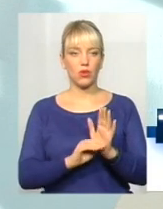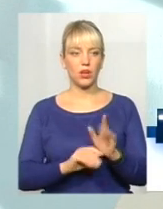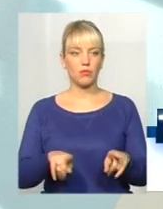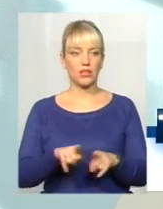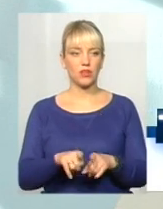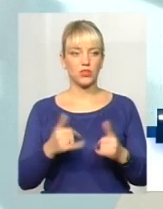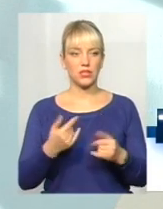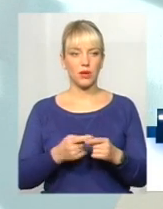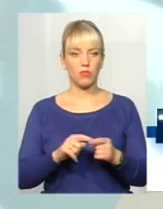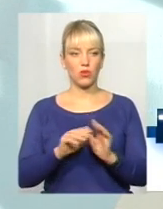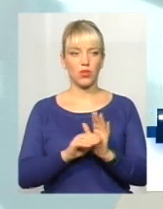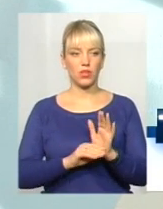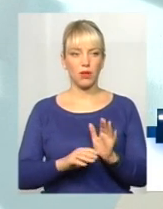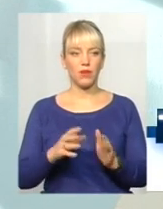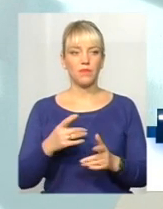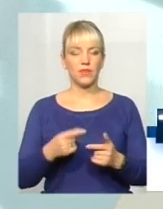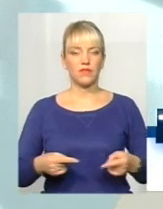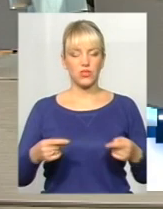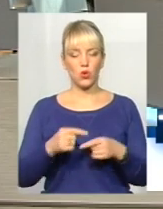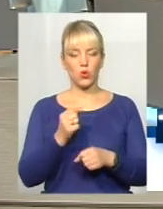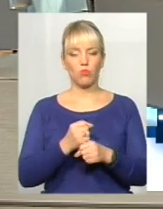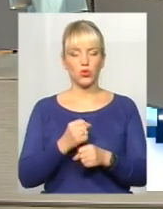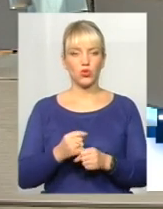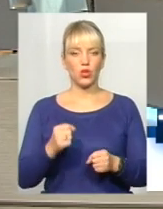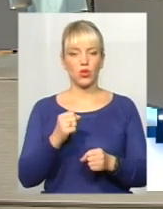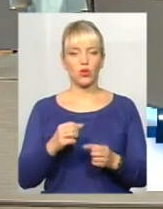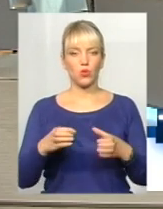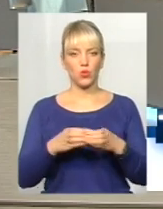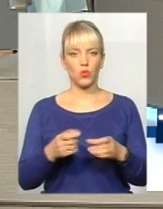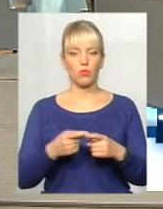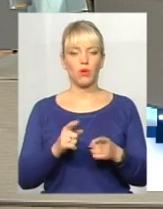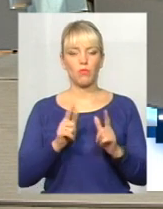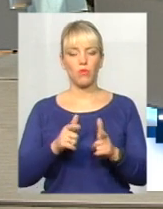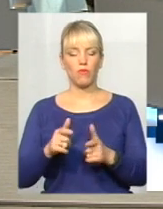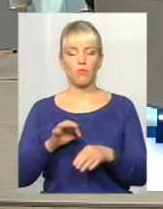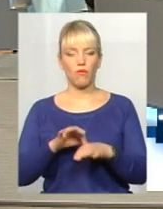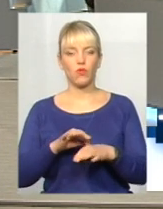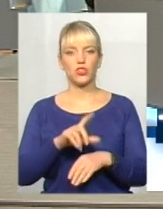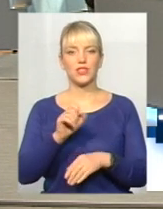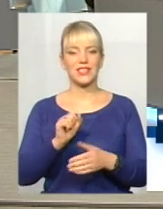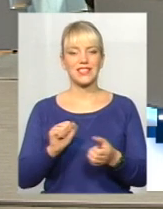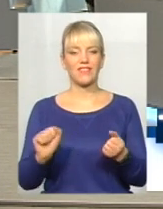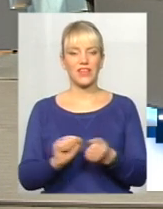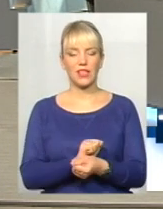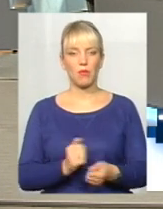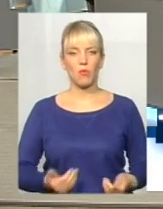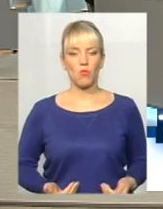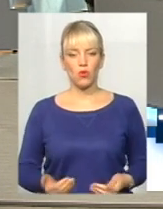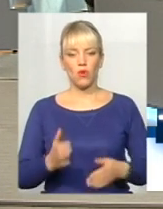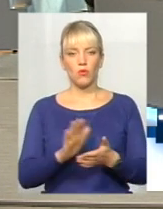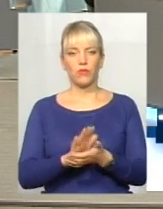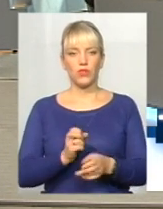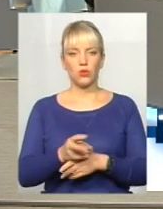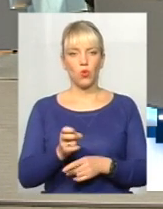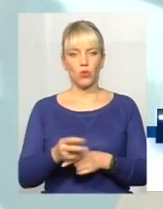програма ця виждається на робочу групу, поводження з твердими побутовими відходами, в який буде розділ і